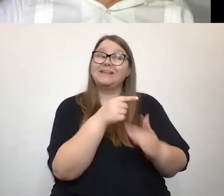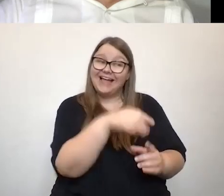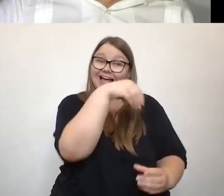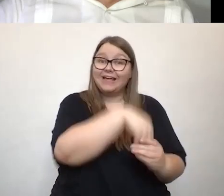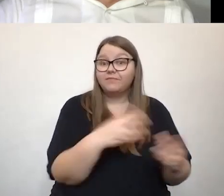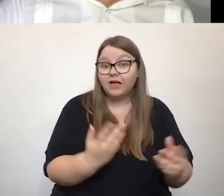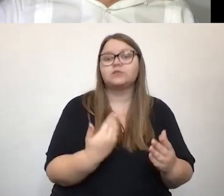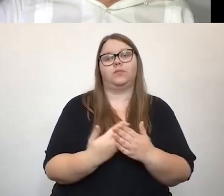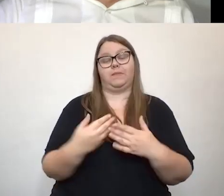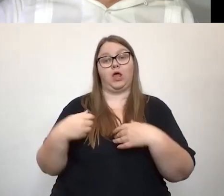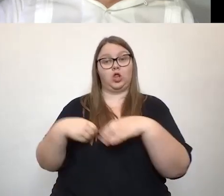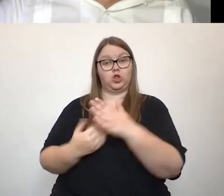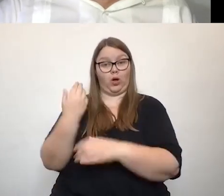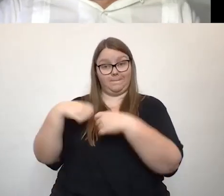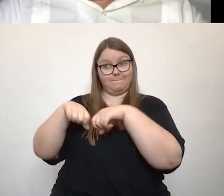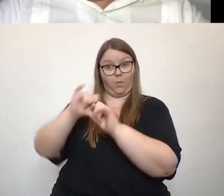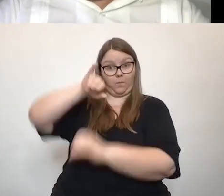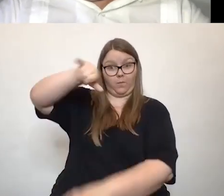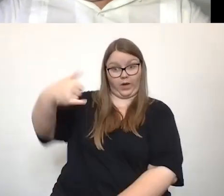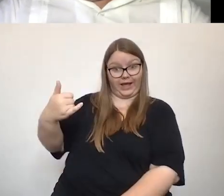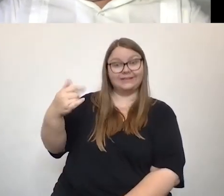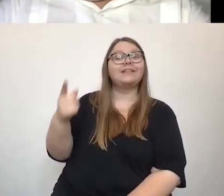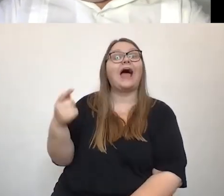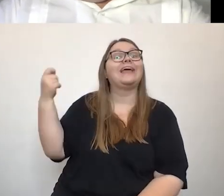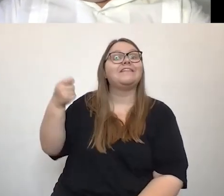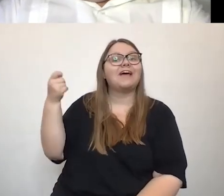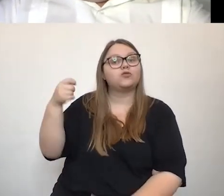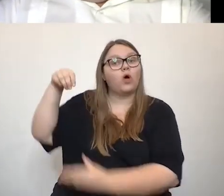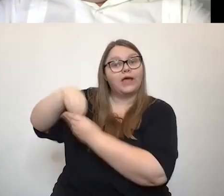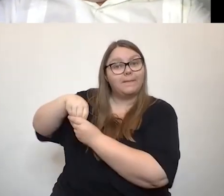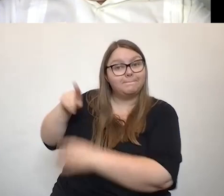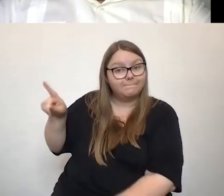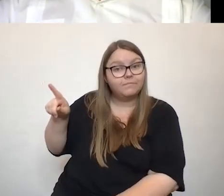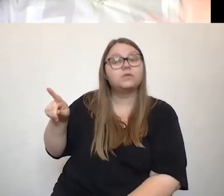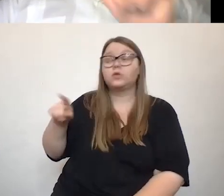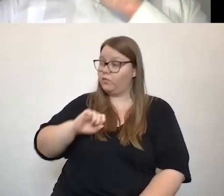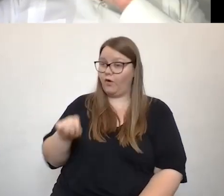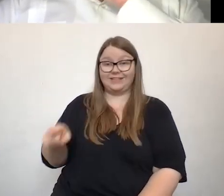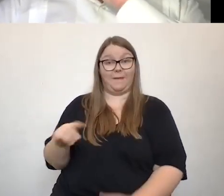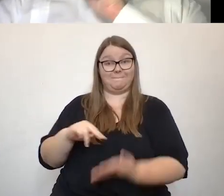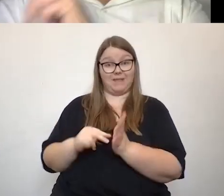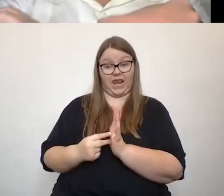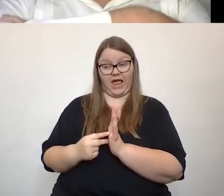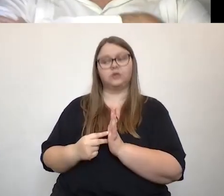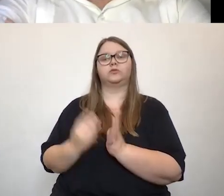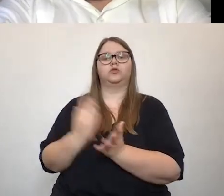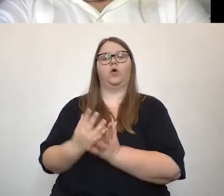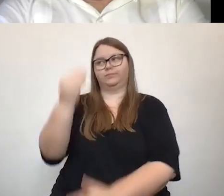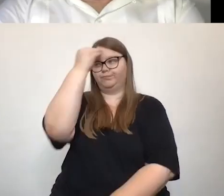dass eben bei Neubau-Projekten von Investoren sofort und in dem Moment, wo es geplant wird, an